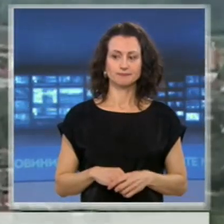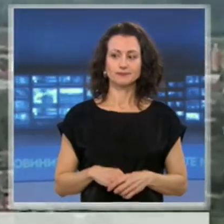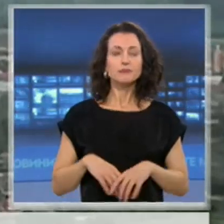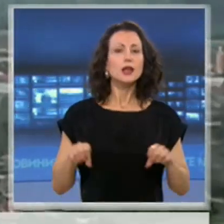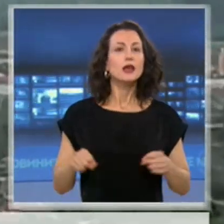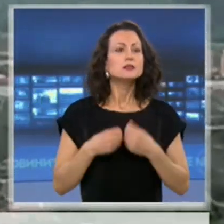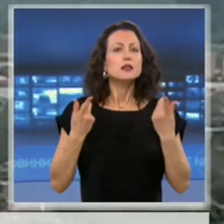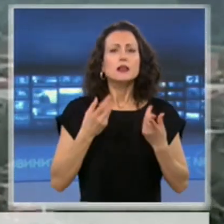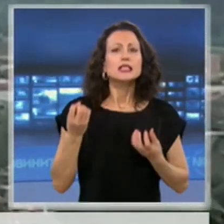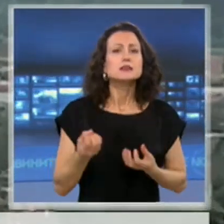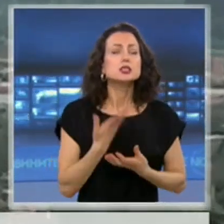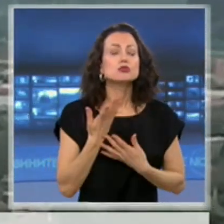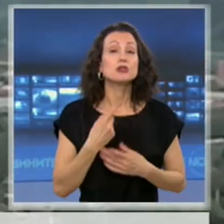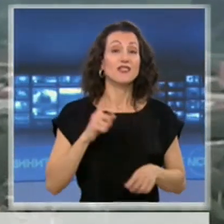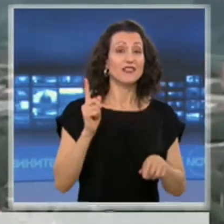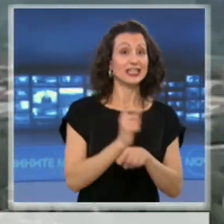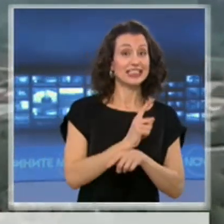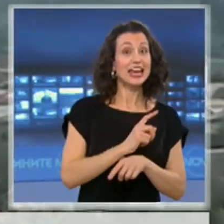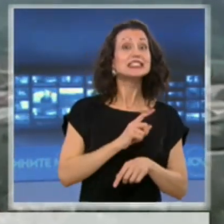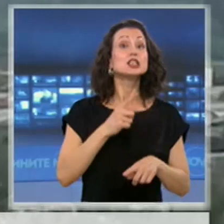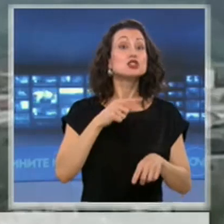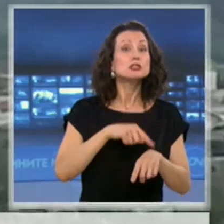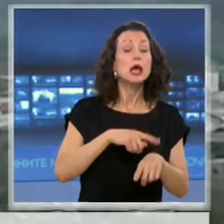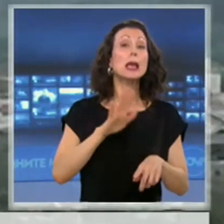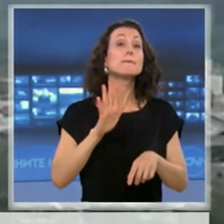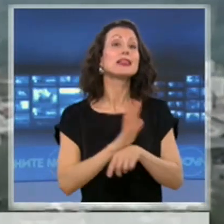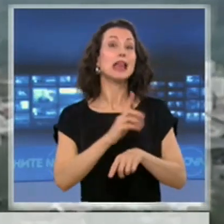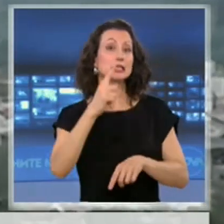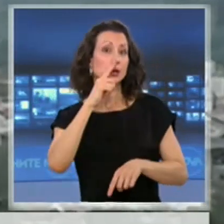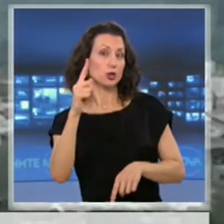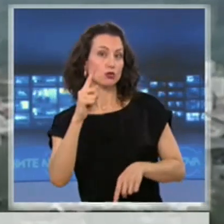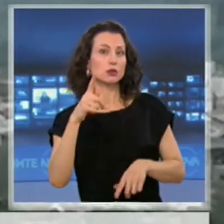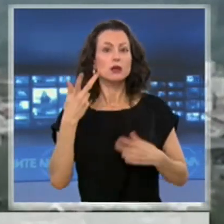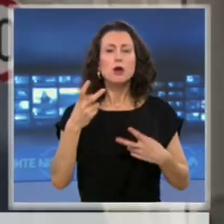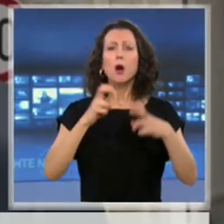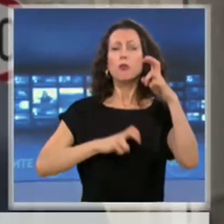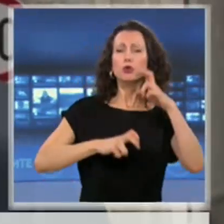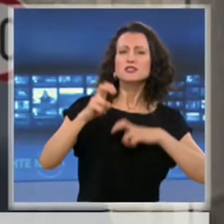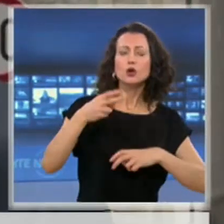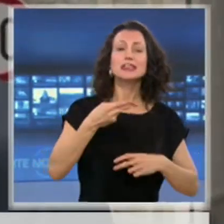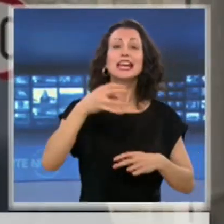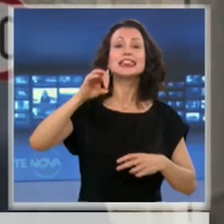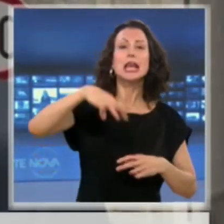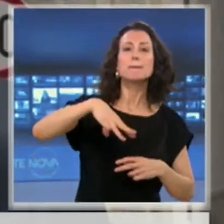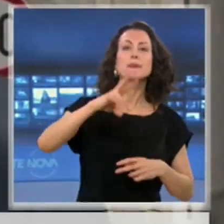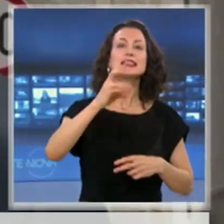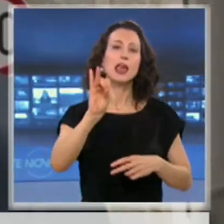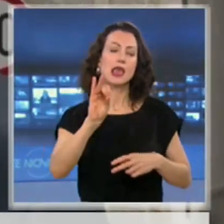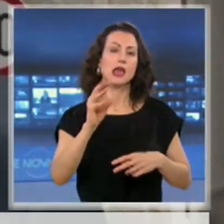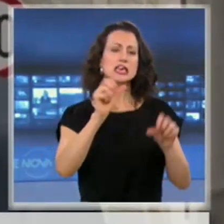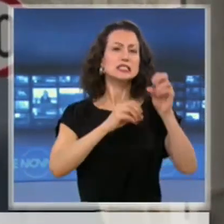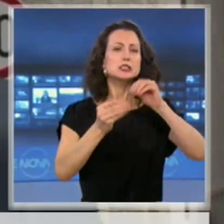Инцидентът се е случил в 11 часа и 15 минути. При производство на димни смеси